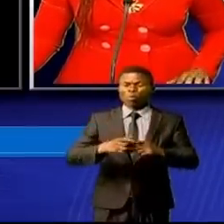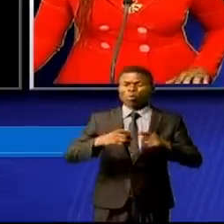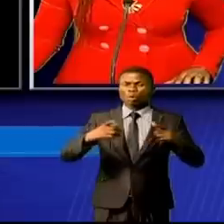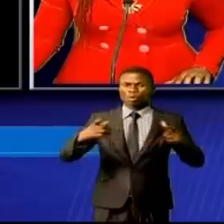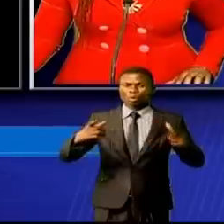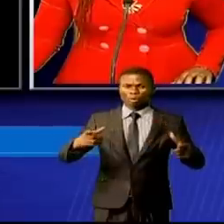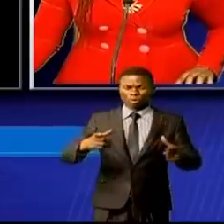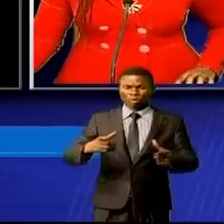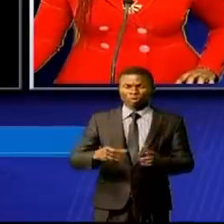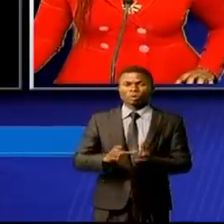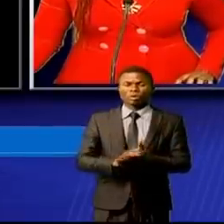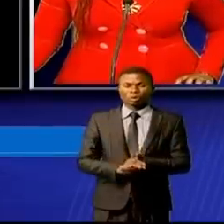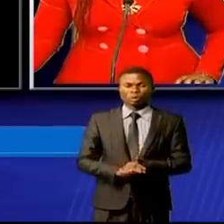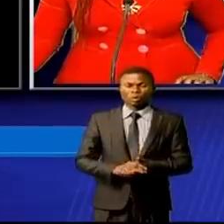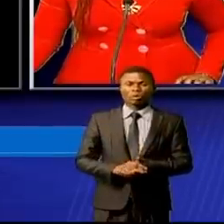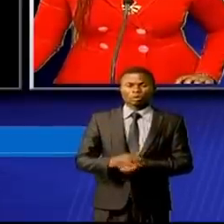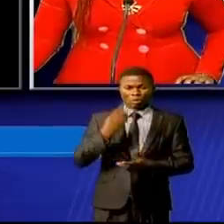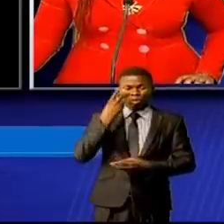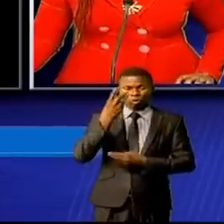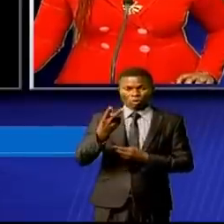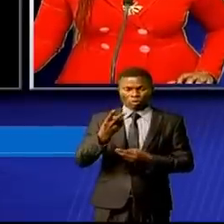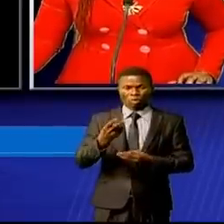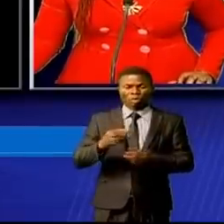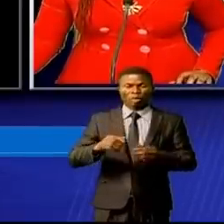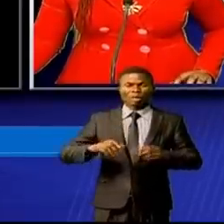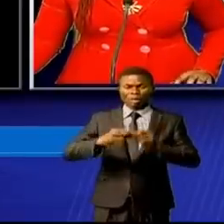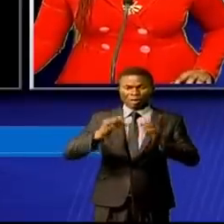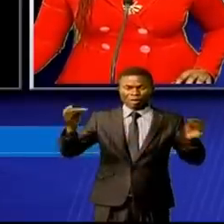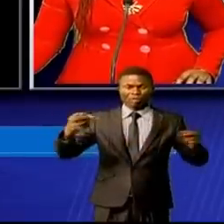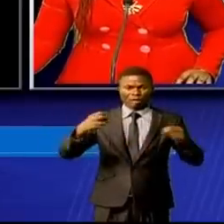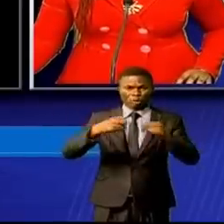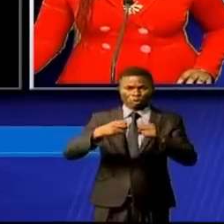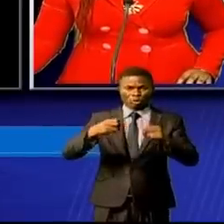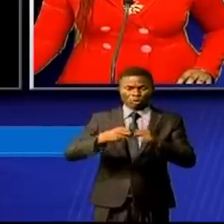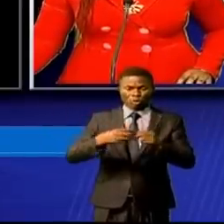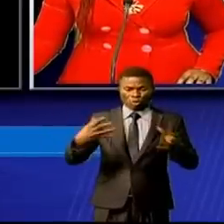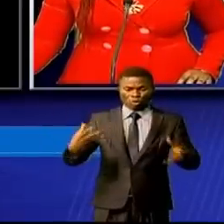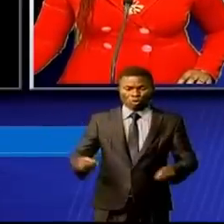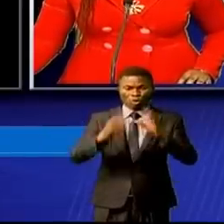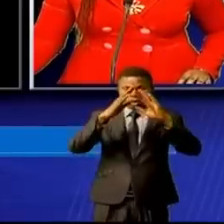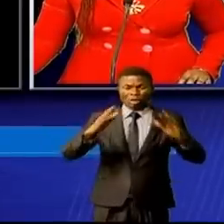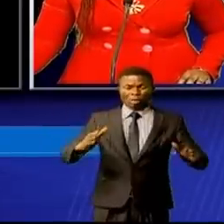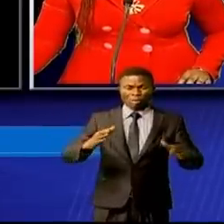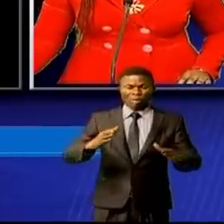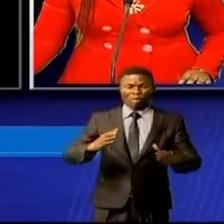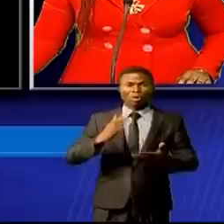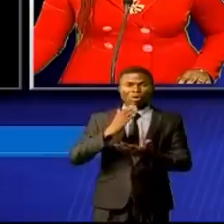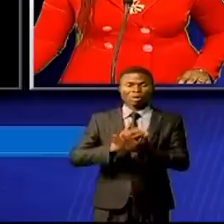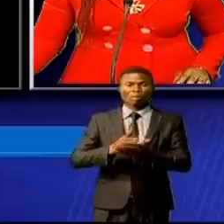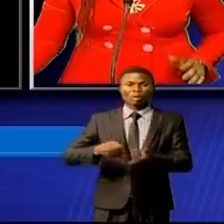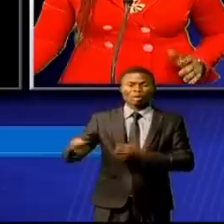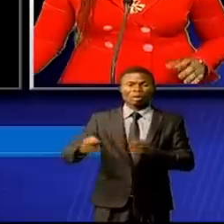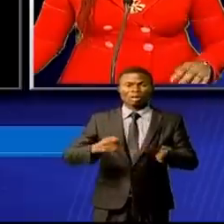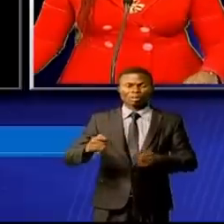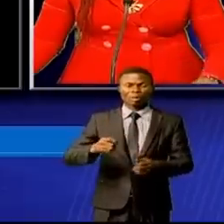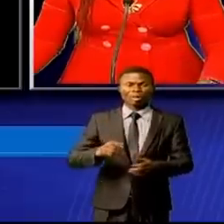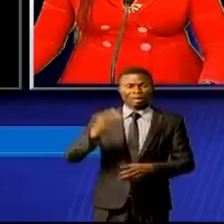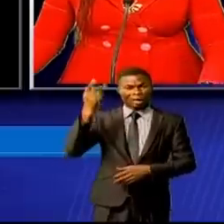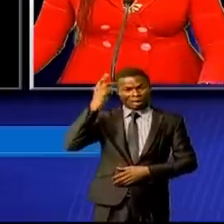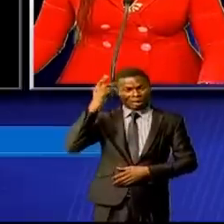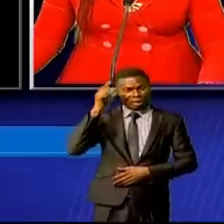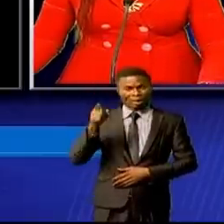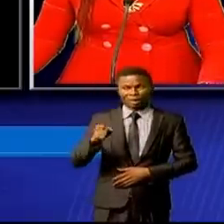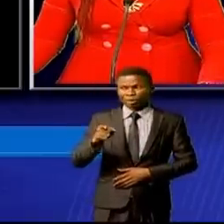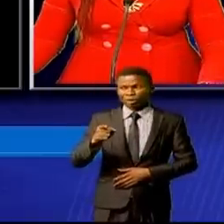Découverte des tourelles, des câbles électriques dans une maison privée vers le marché Bayaka, toujours à Kinshasa,